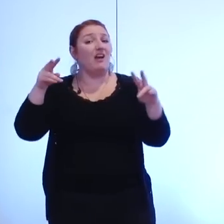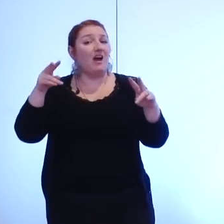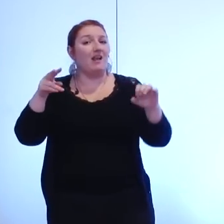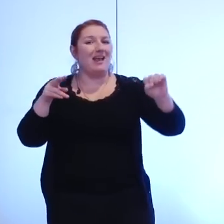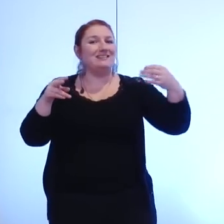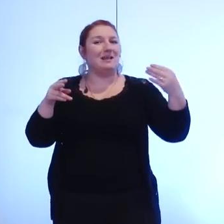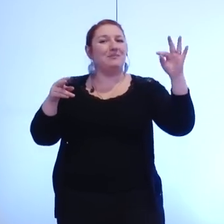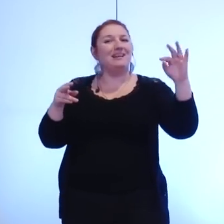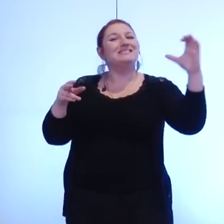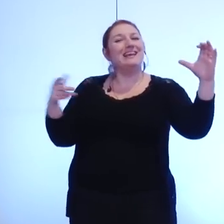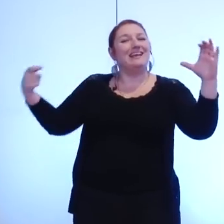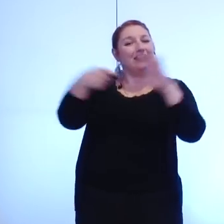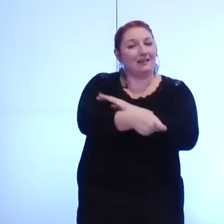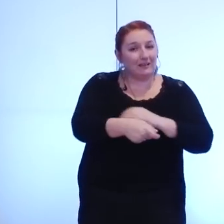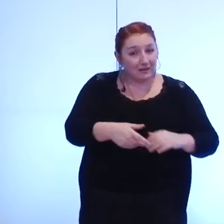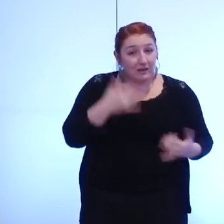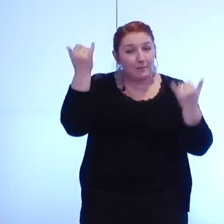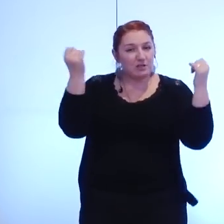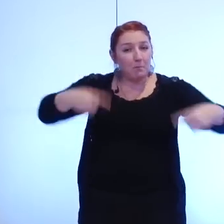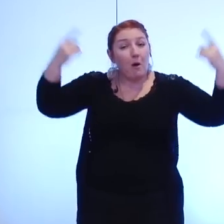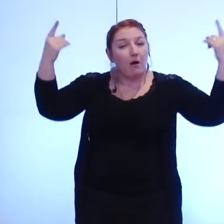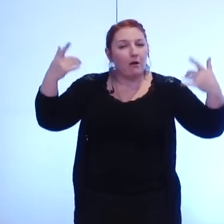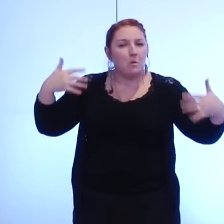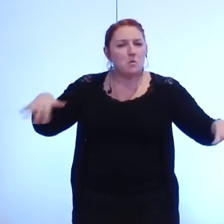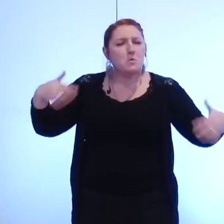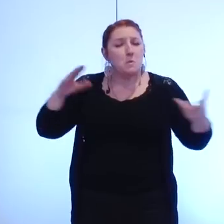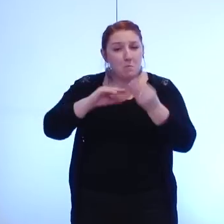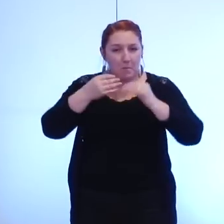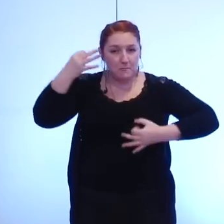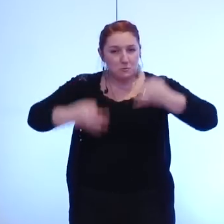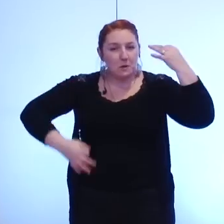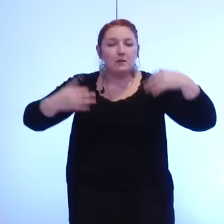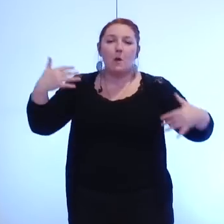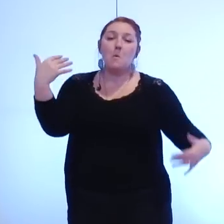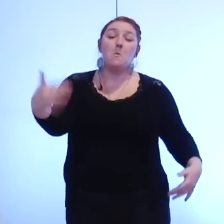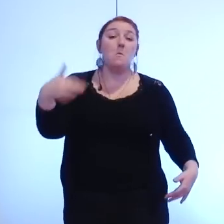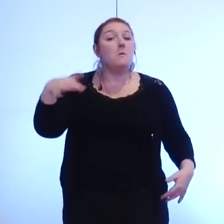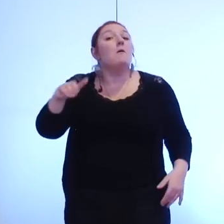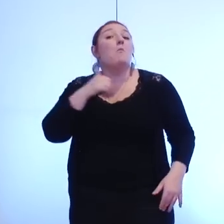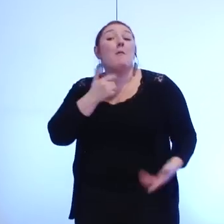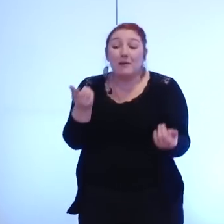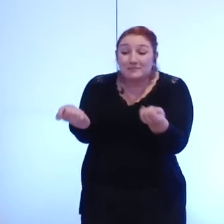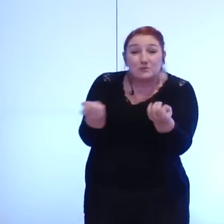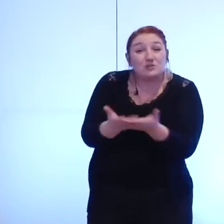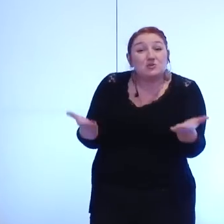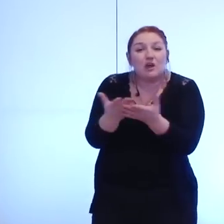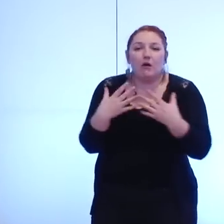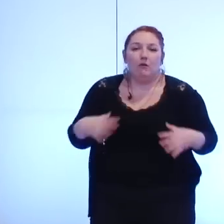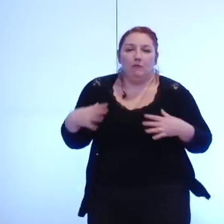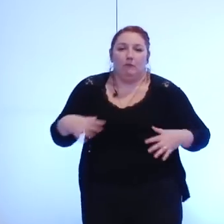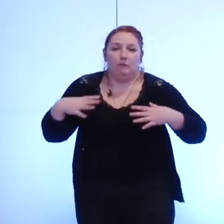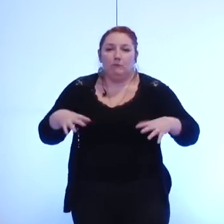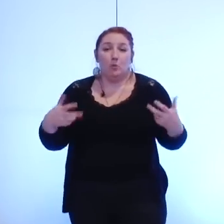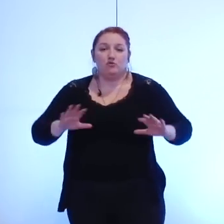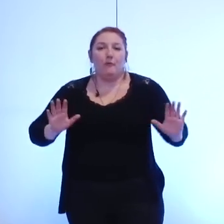SMTC bonjour les dégâts juridiques pour ma part je ne voudrais pas gérer ce genre de situation et puis une dernière chose